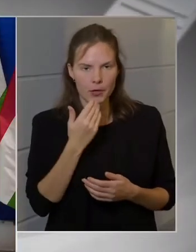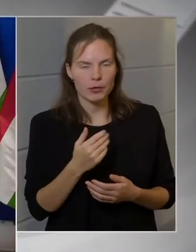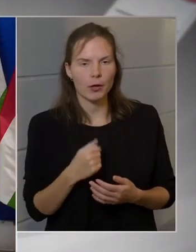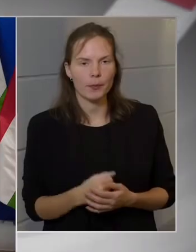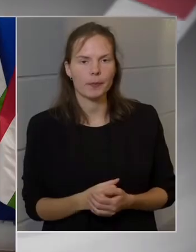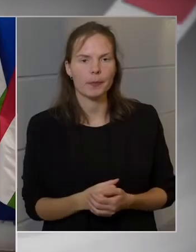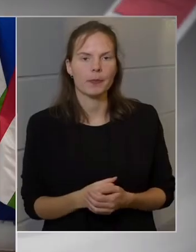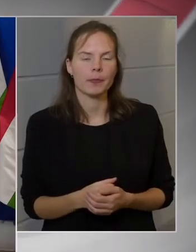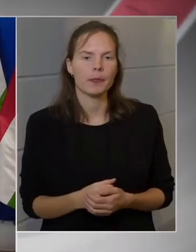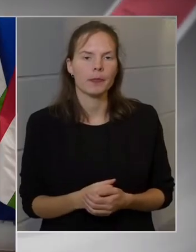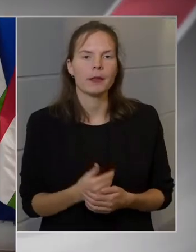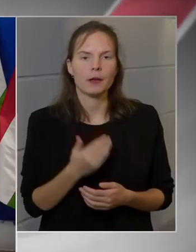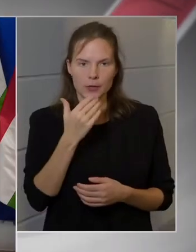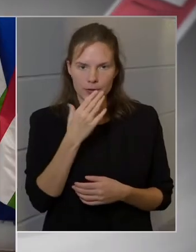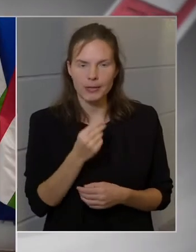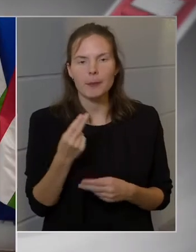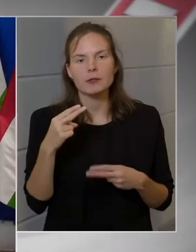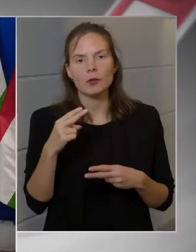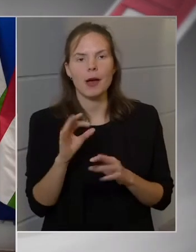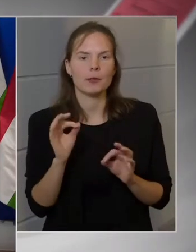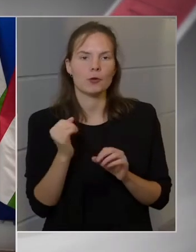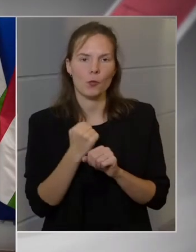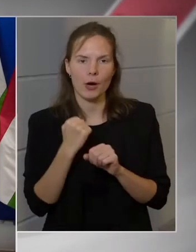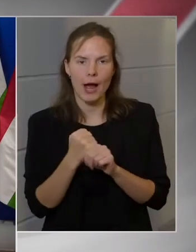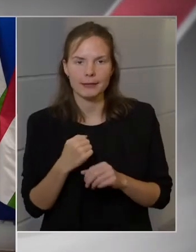Szépen kiszatletessem.